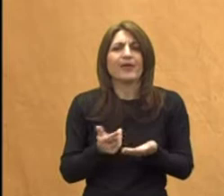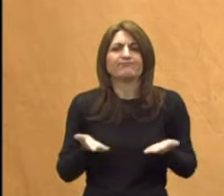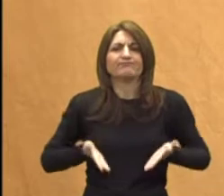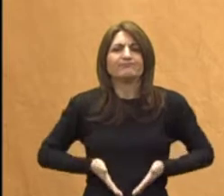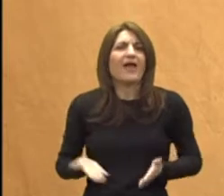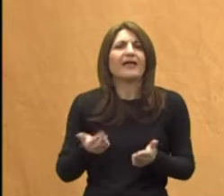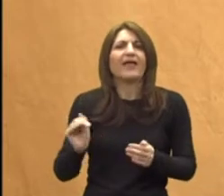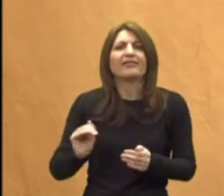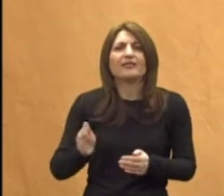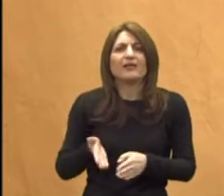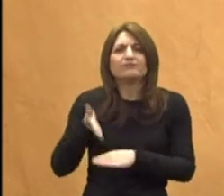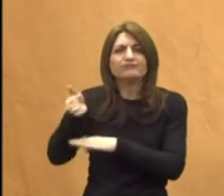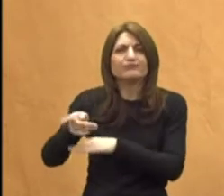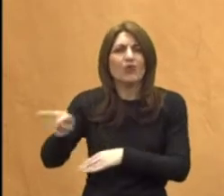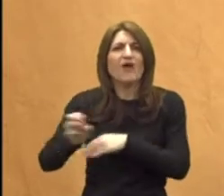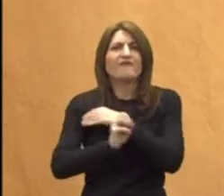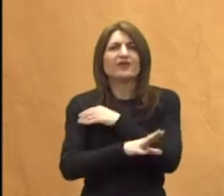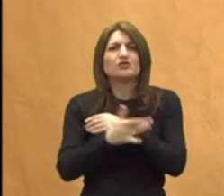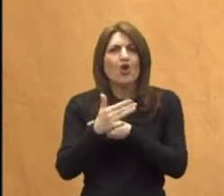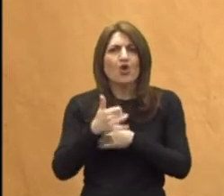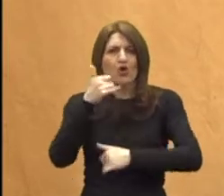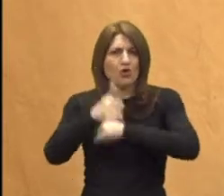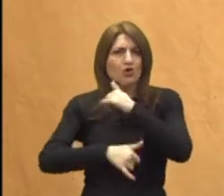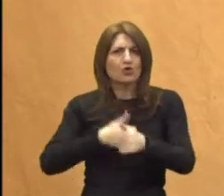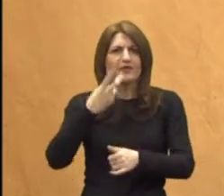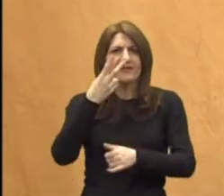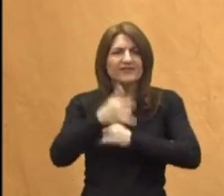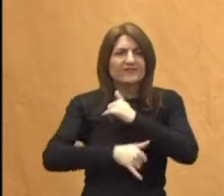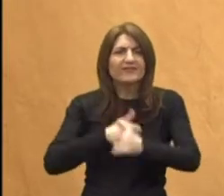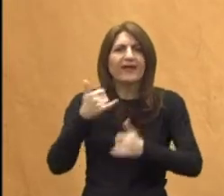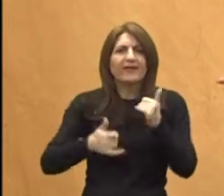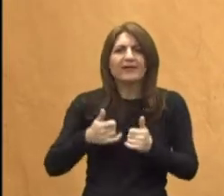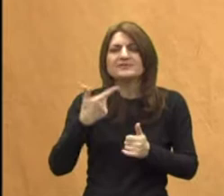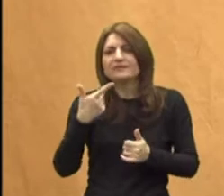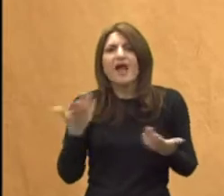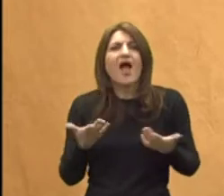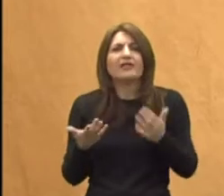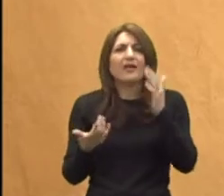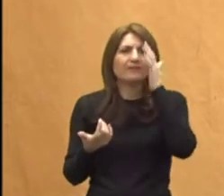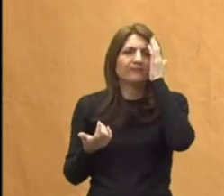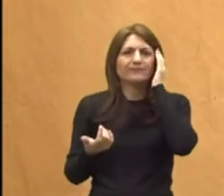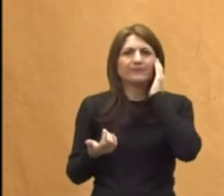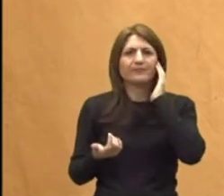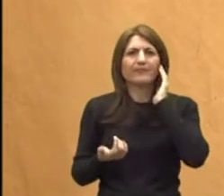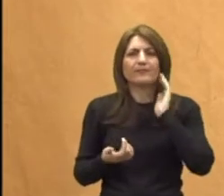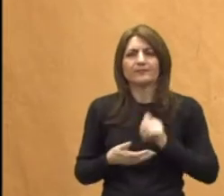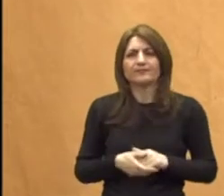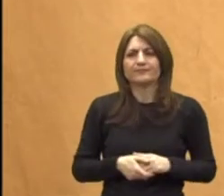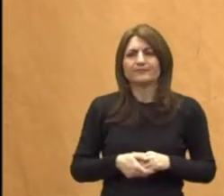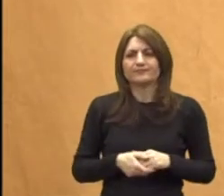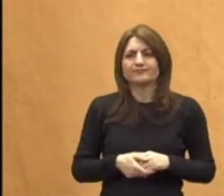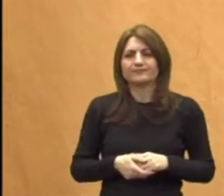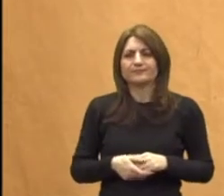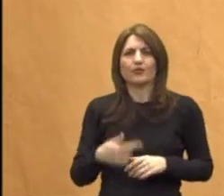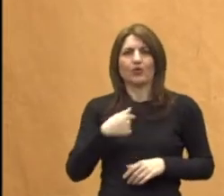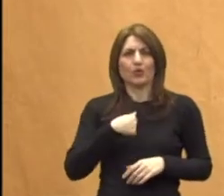dovodi svoje djeto k vama? Koliko je već prošlo? Godina? Dvije? Ili sa dvije? Ili sa... Kad je već pomalo... Resite. Možete.